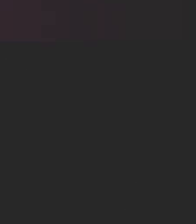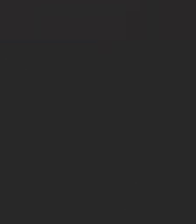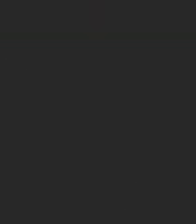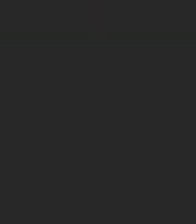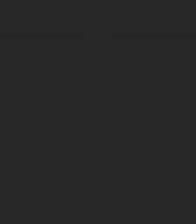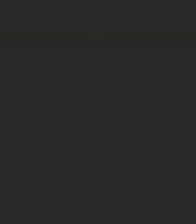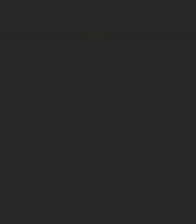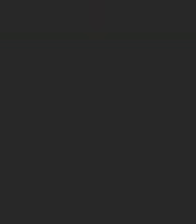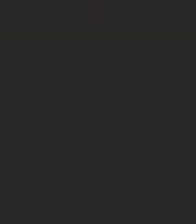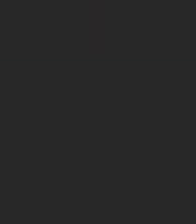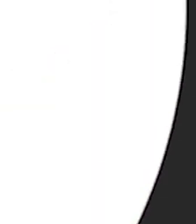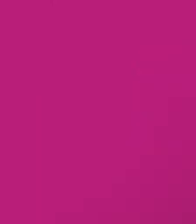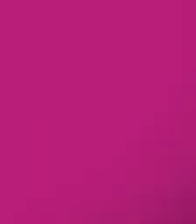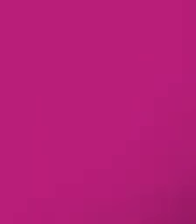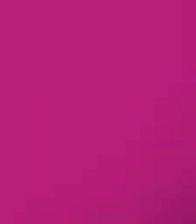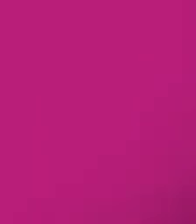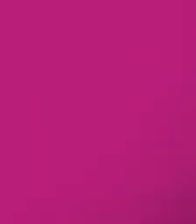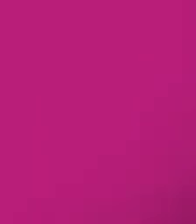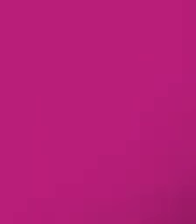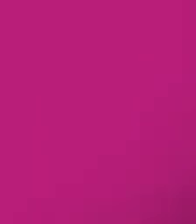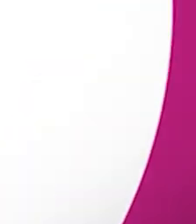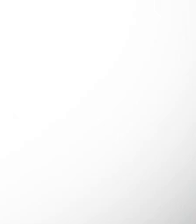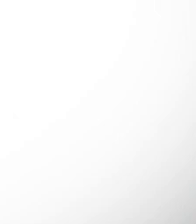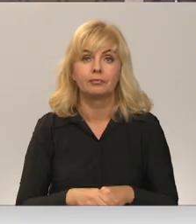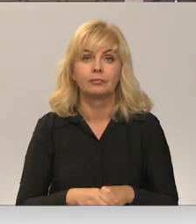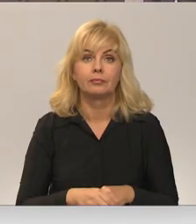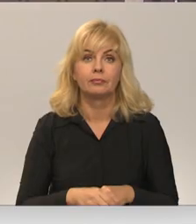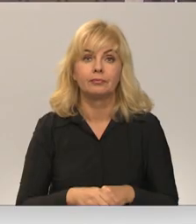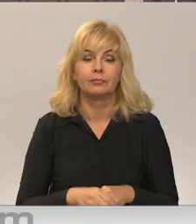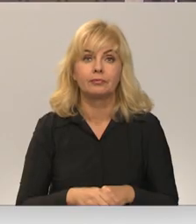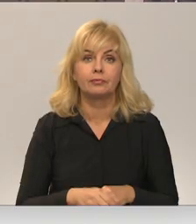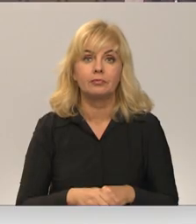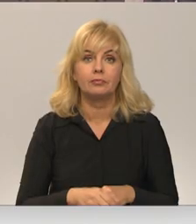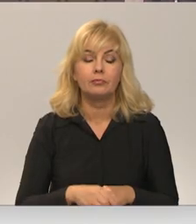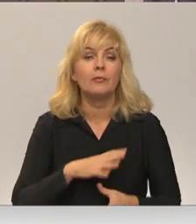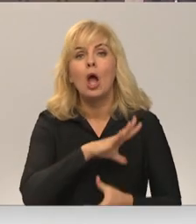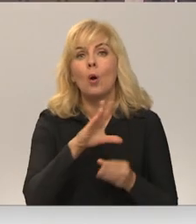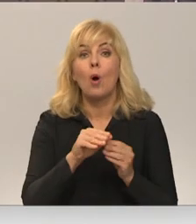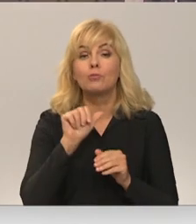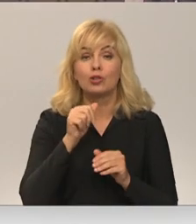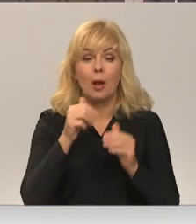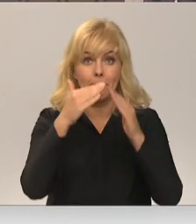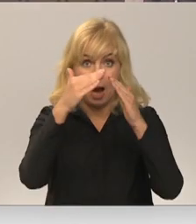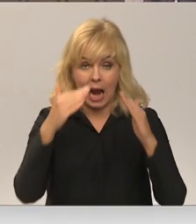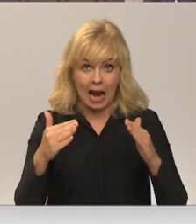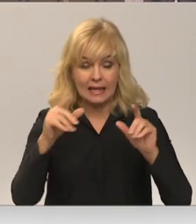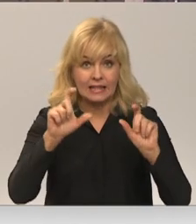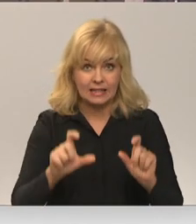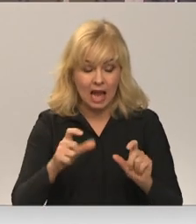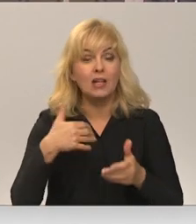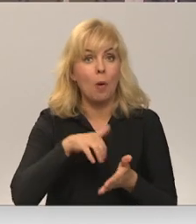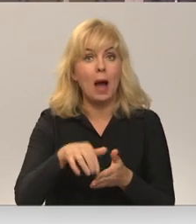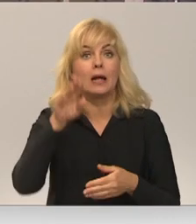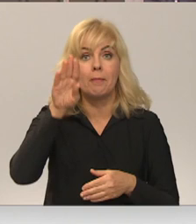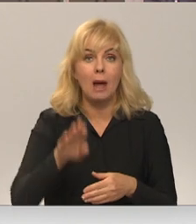Re, visi ēters ir te! Lai gan kopš šajā mājasēdes pagājas jau vairāk nekā mēnesis.